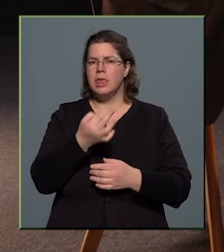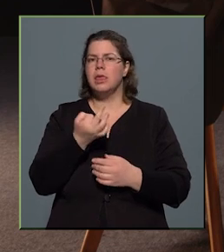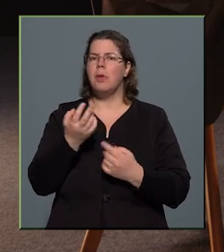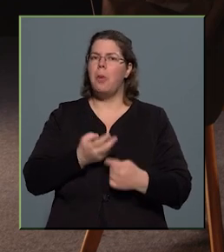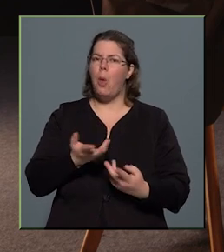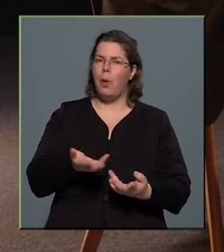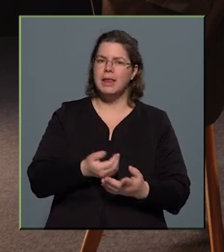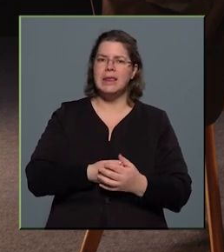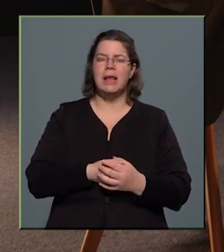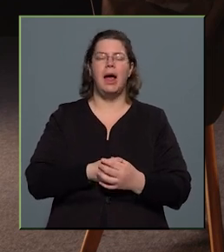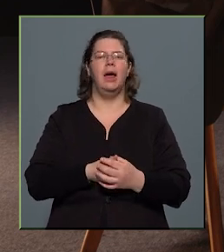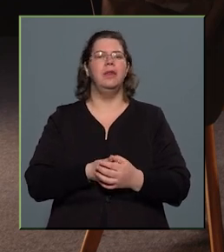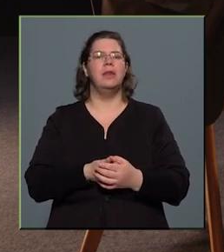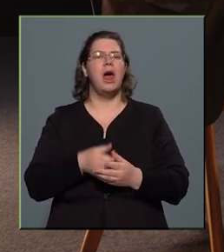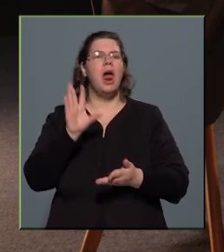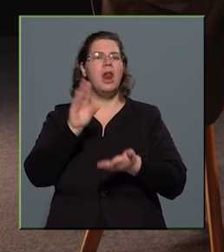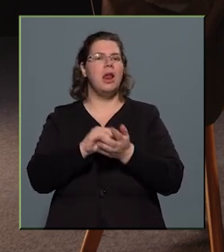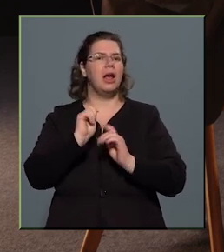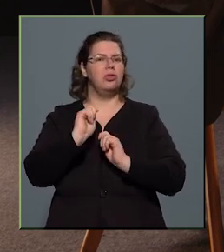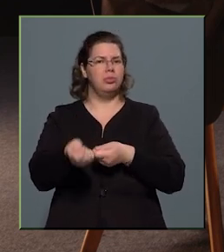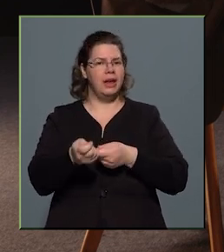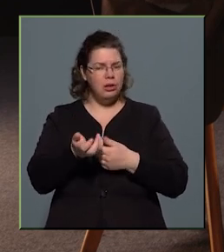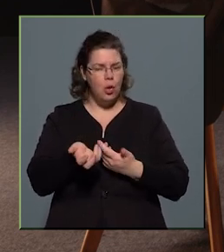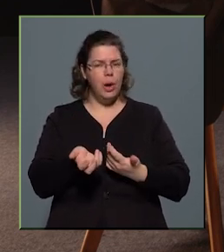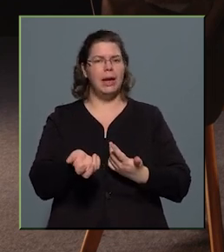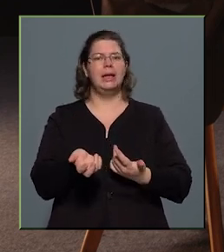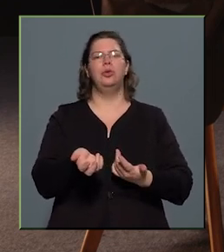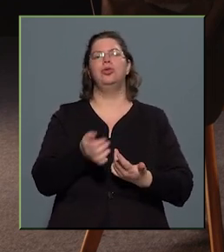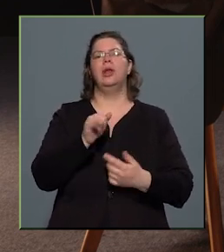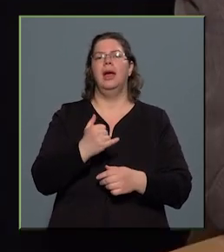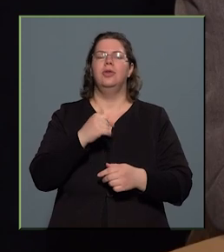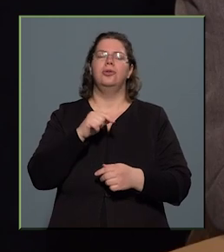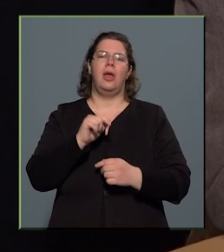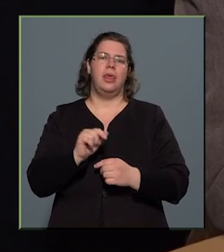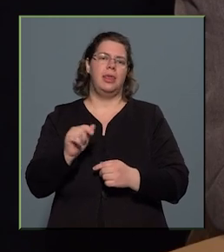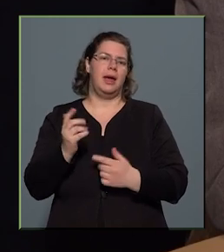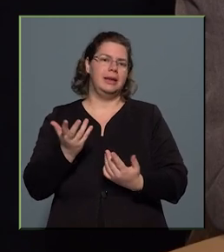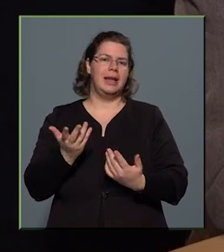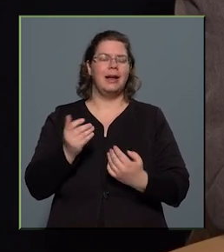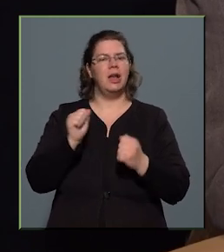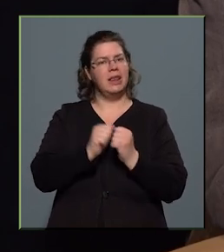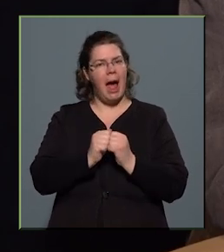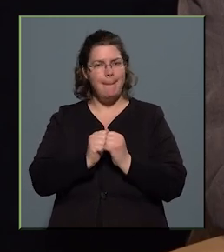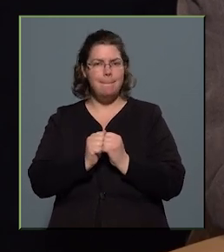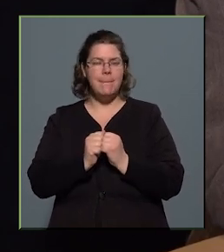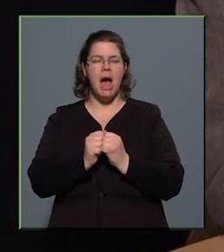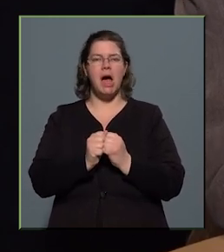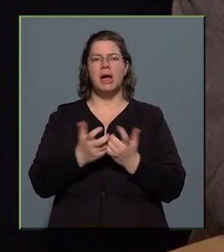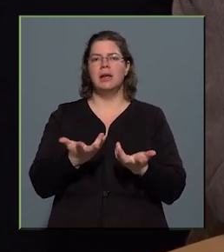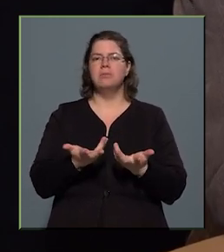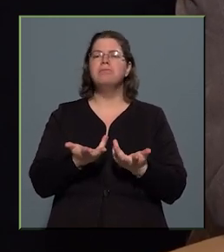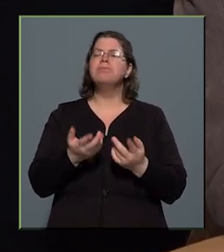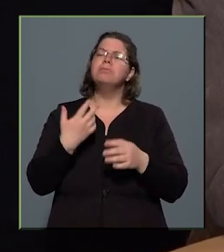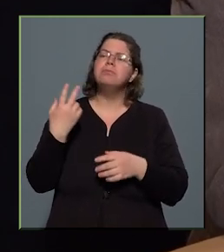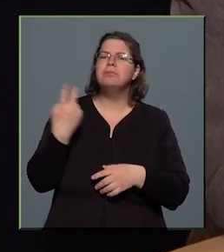a lakásbetörést, illetve ezeknek a számát, ugye